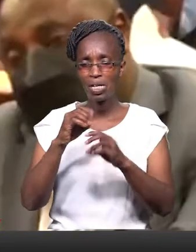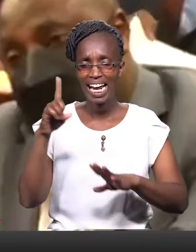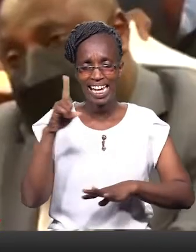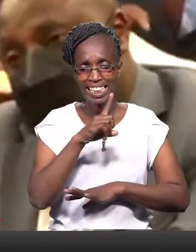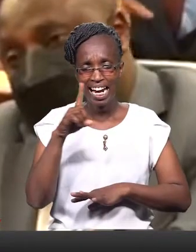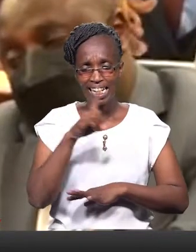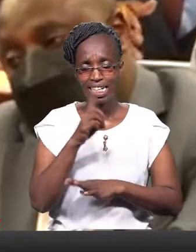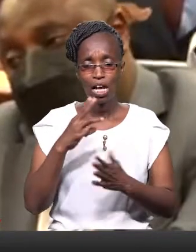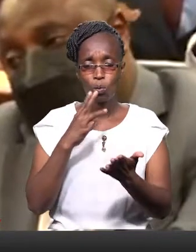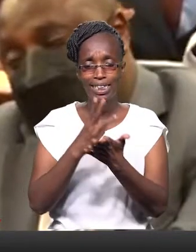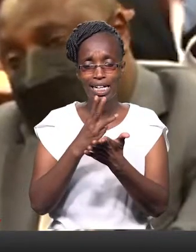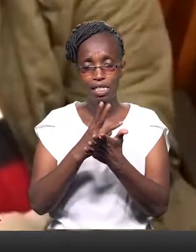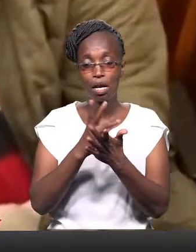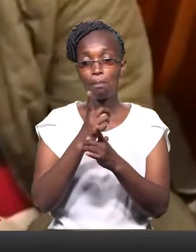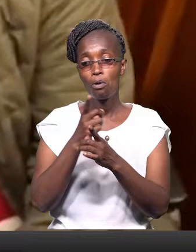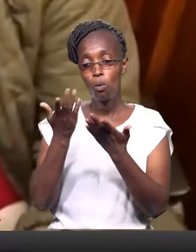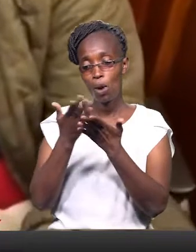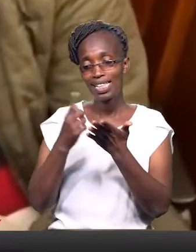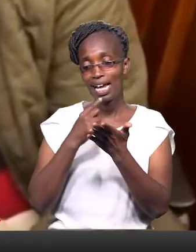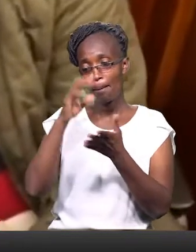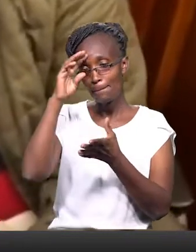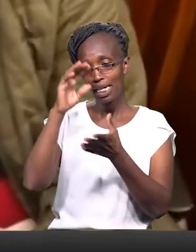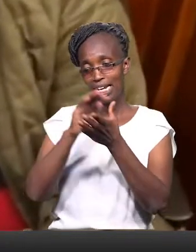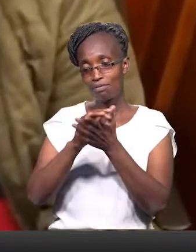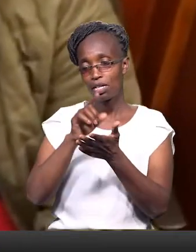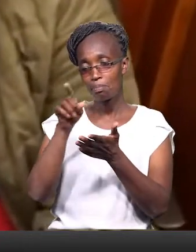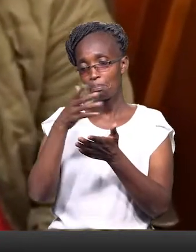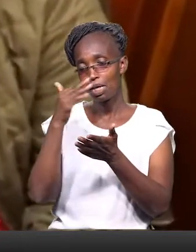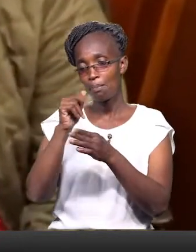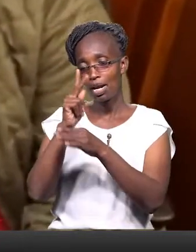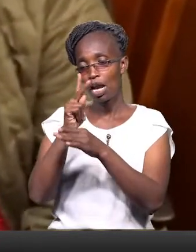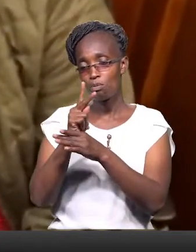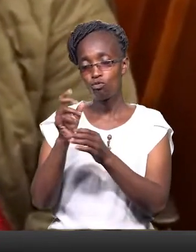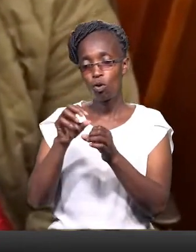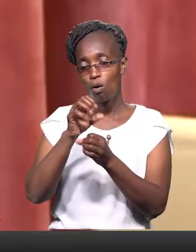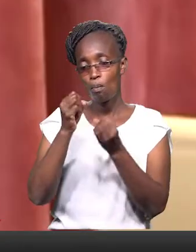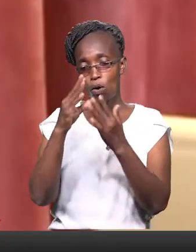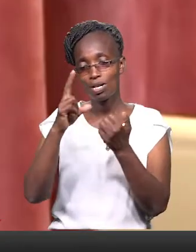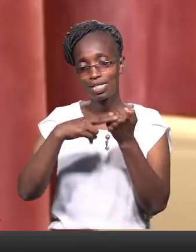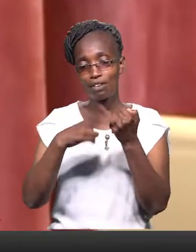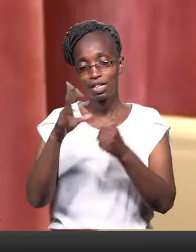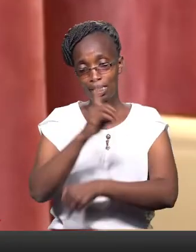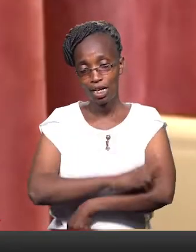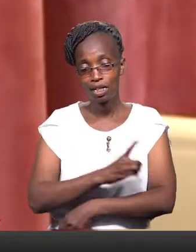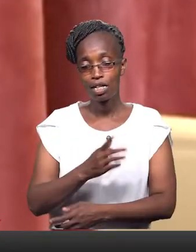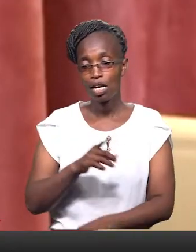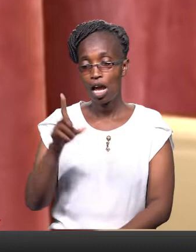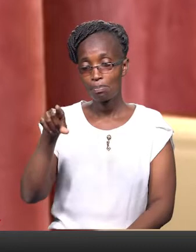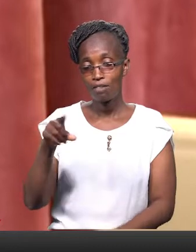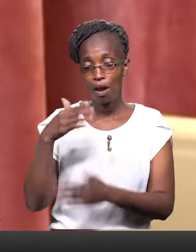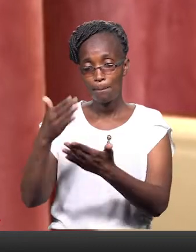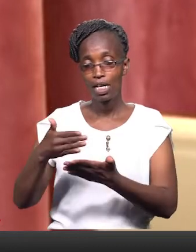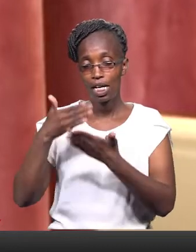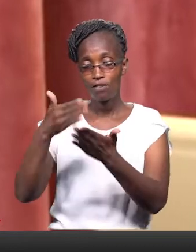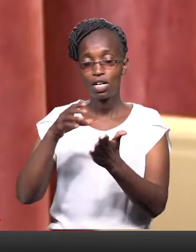na hiyo ombilaula kukwamba Linturi aweko kizimbane kwa siku saba zaidi likatupili wa mbali. The Respondent is granted